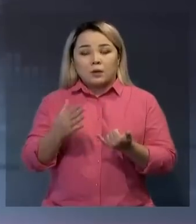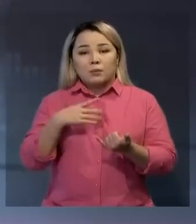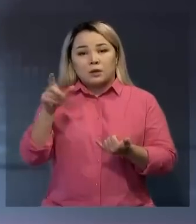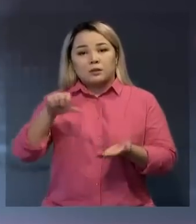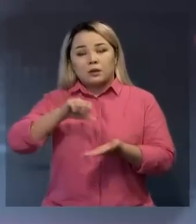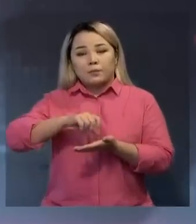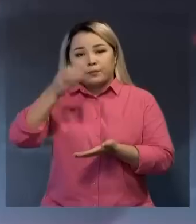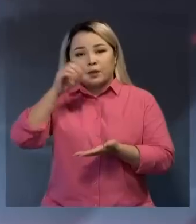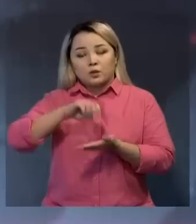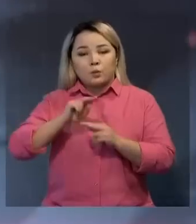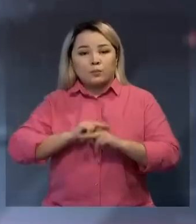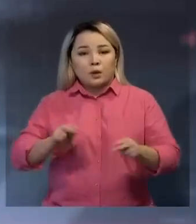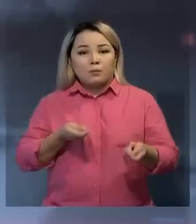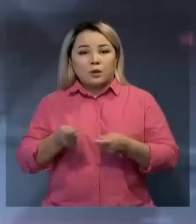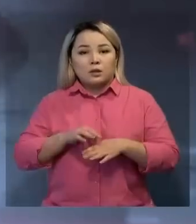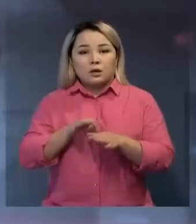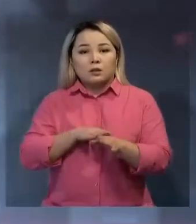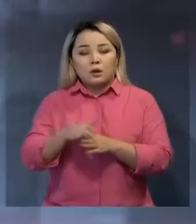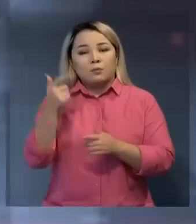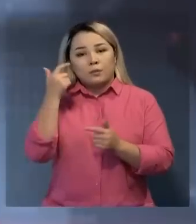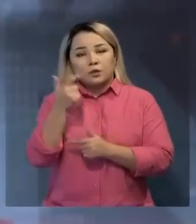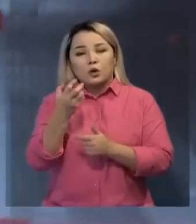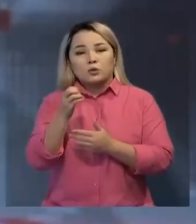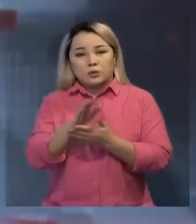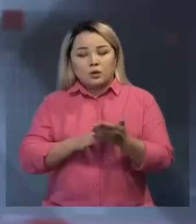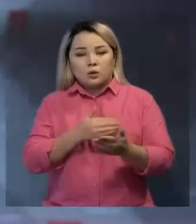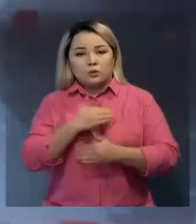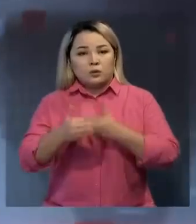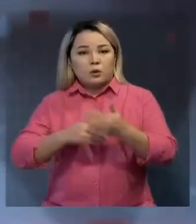оқыту саласын басқару мамандығы бойынша білімін жетілдірмек.